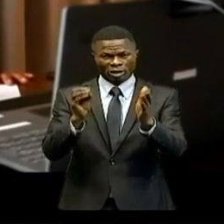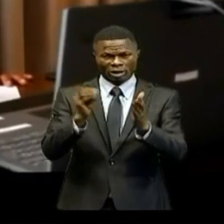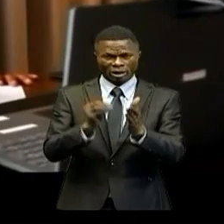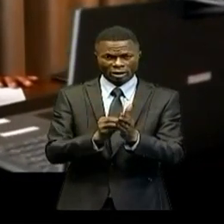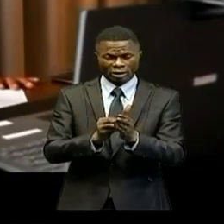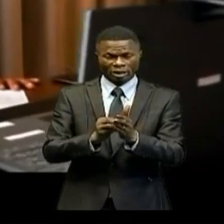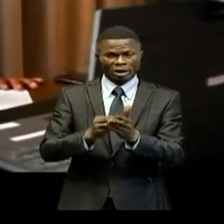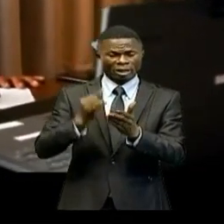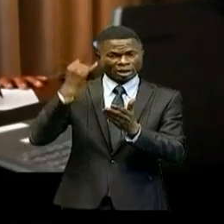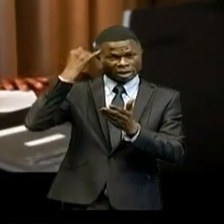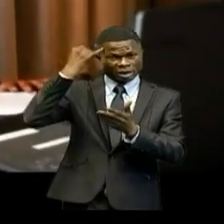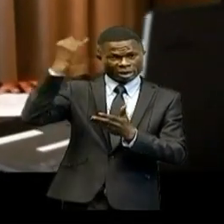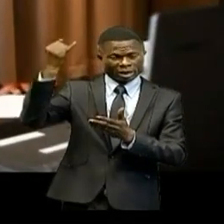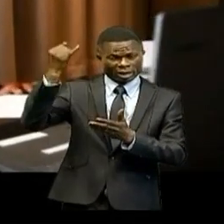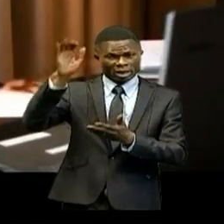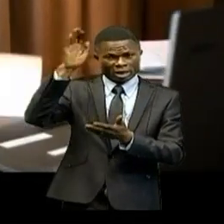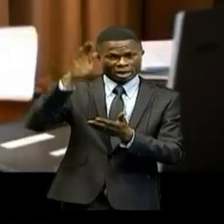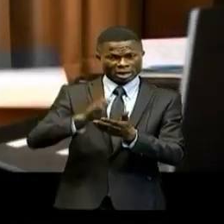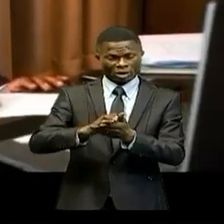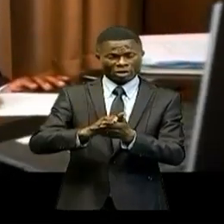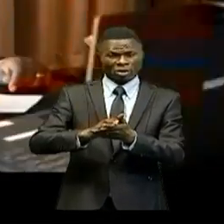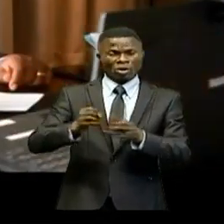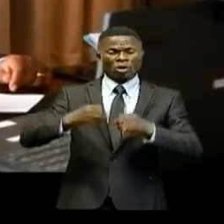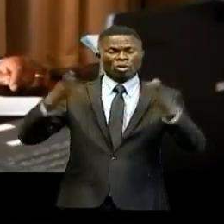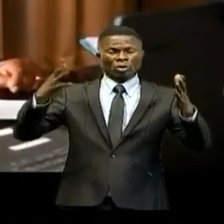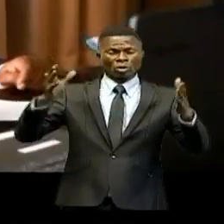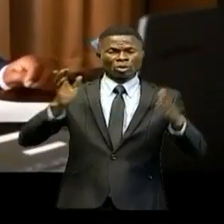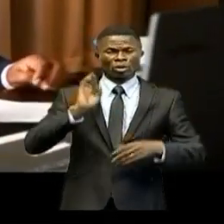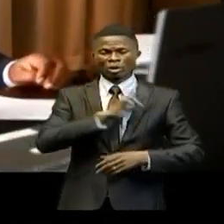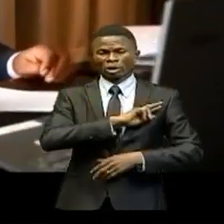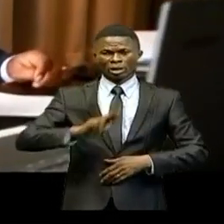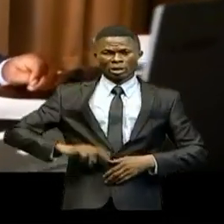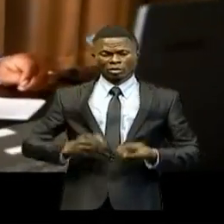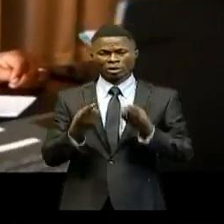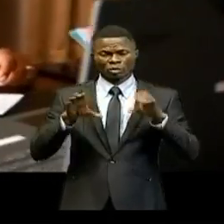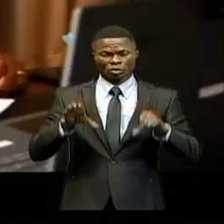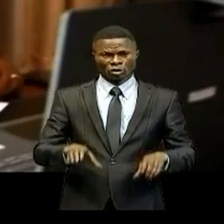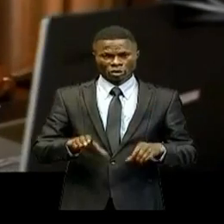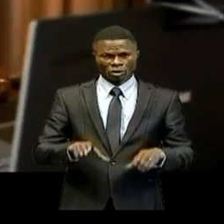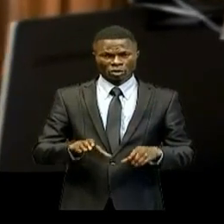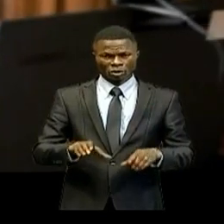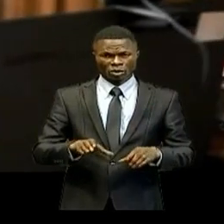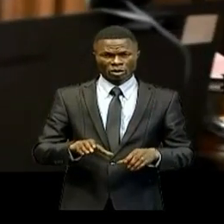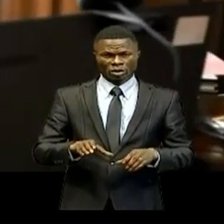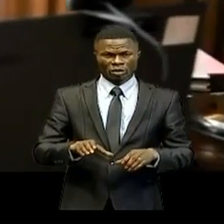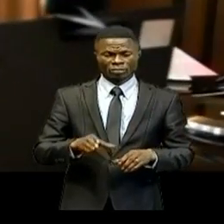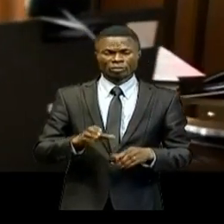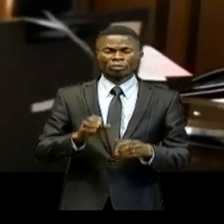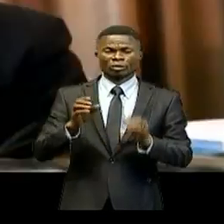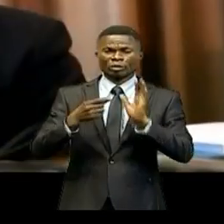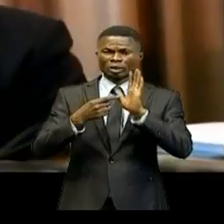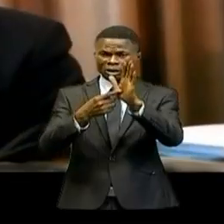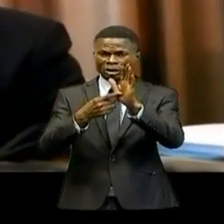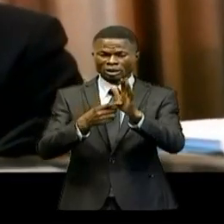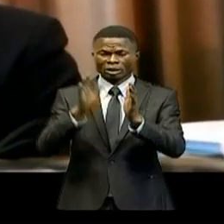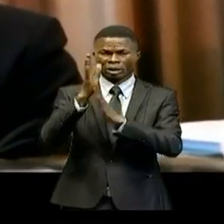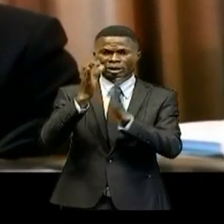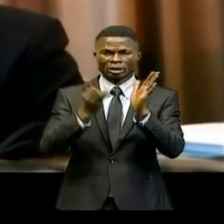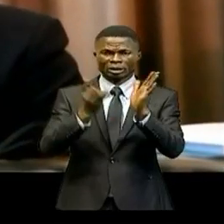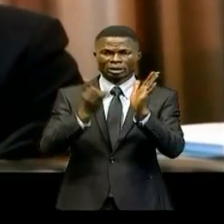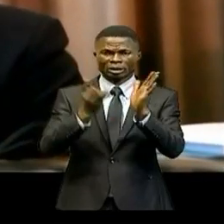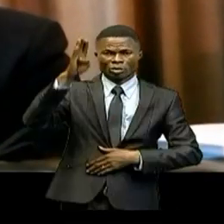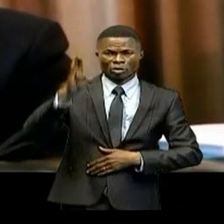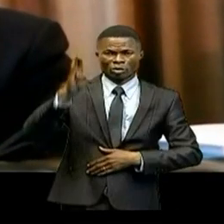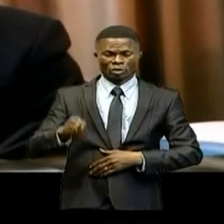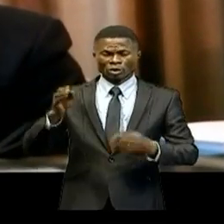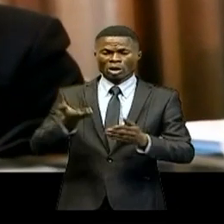'ambition de réduction du gaz à effet de serre de la République démocratique du Congo a été rélevée de 17 % à